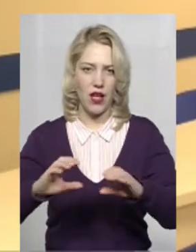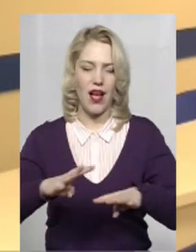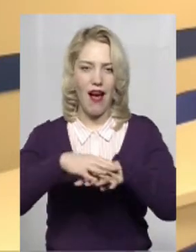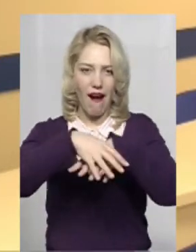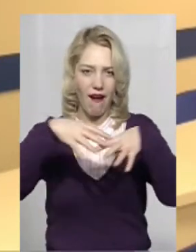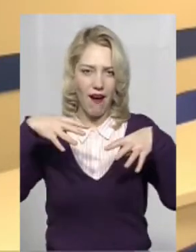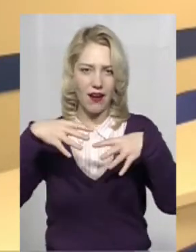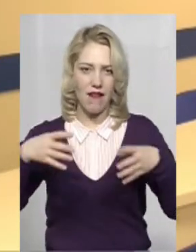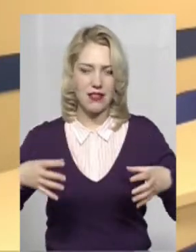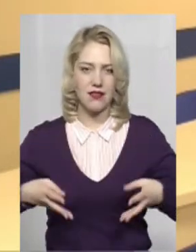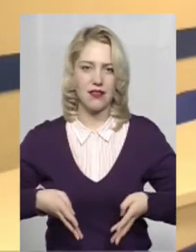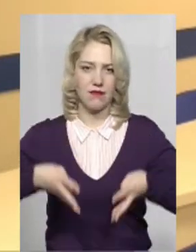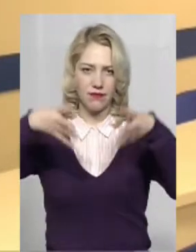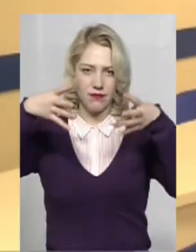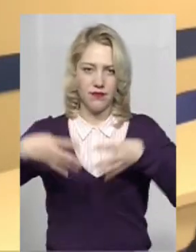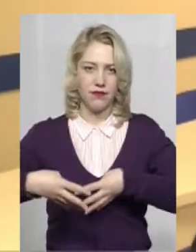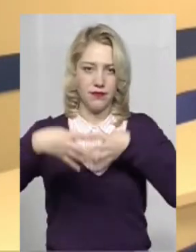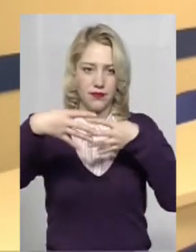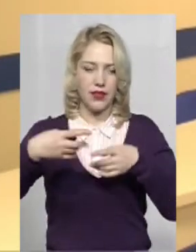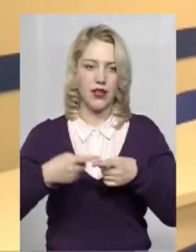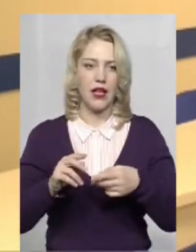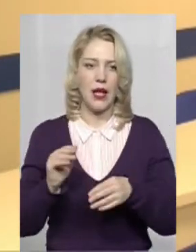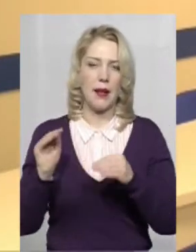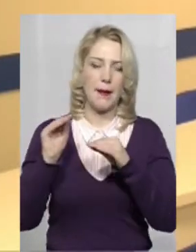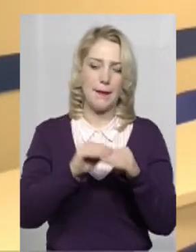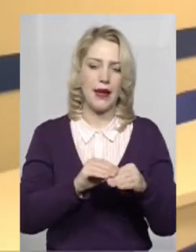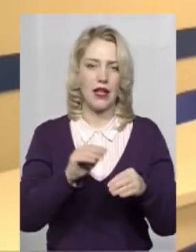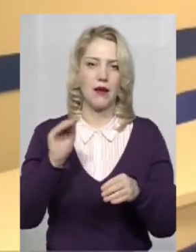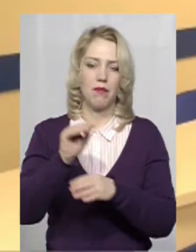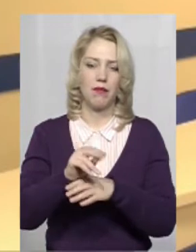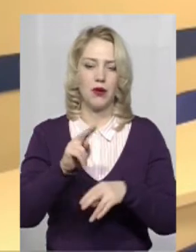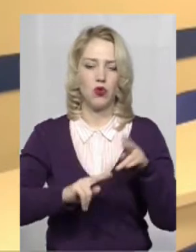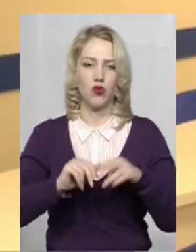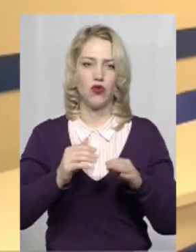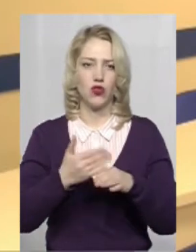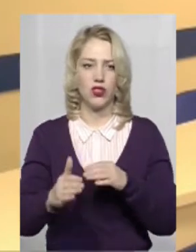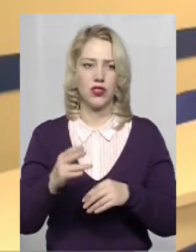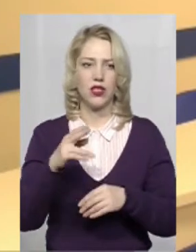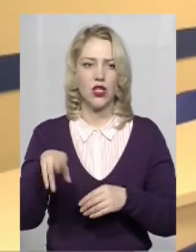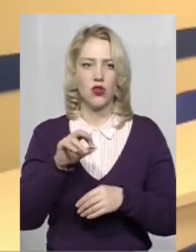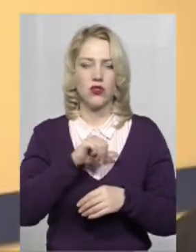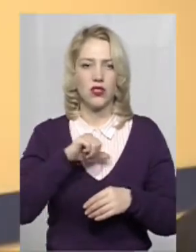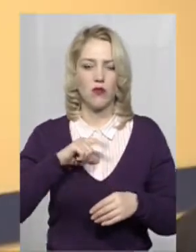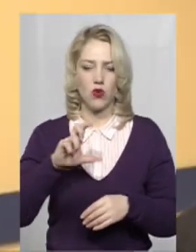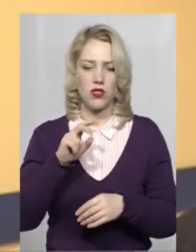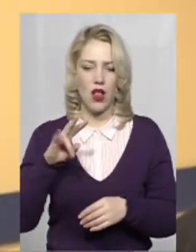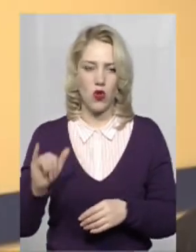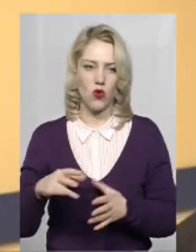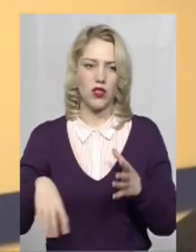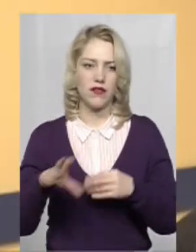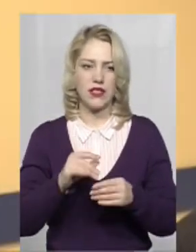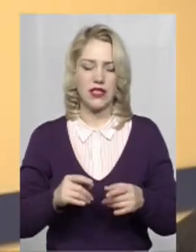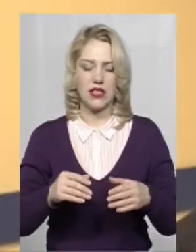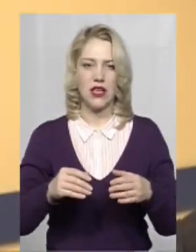прибудованої частини до самого залу. Ну і всі